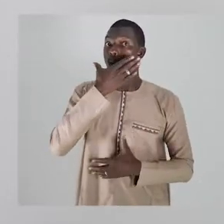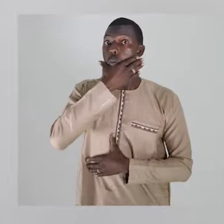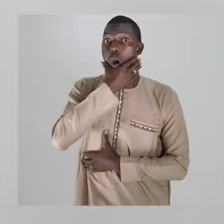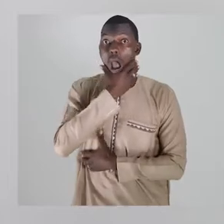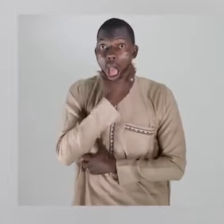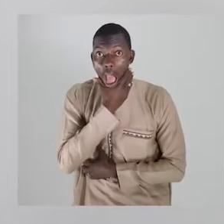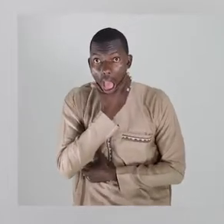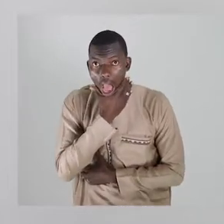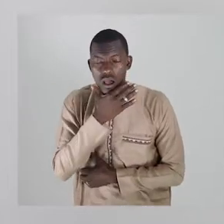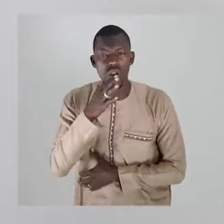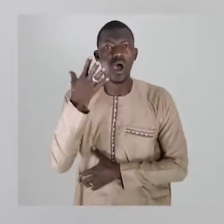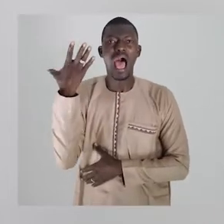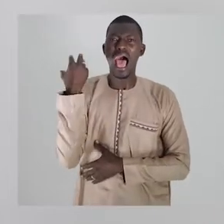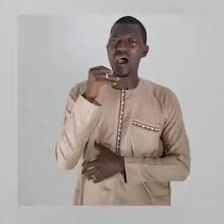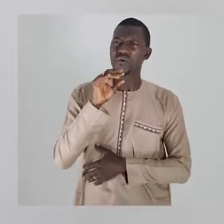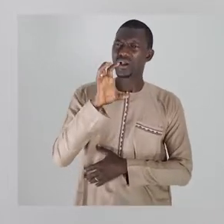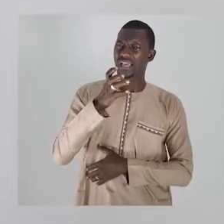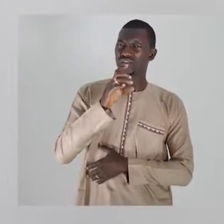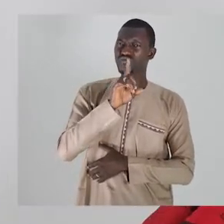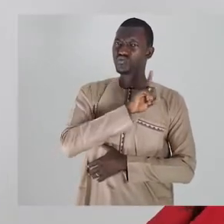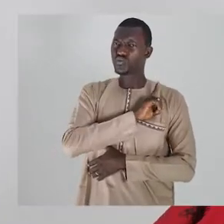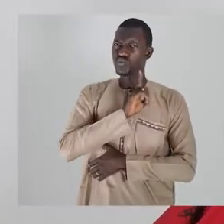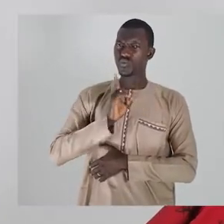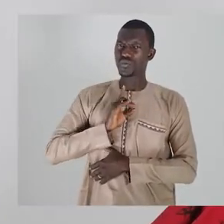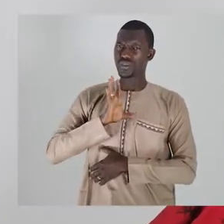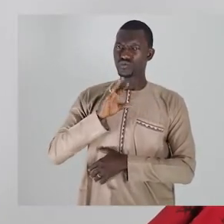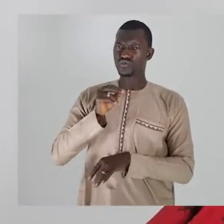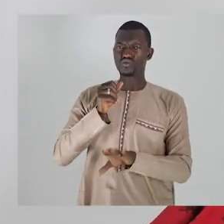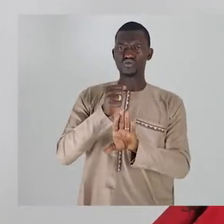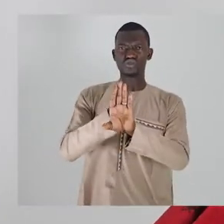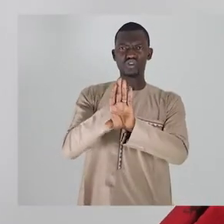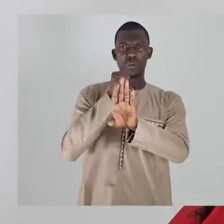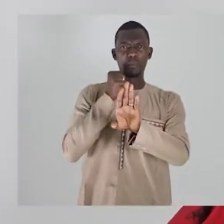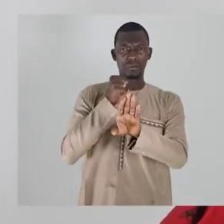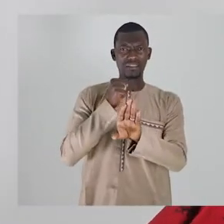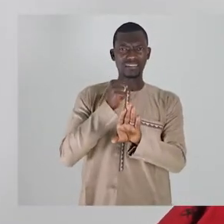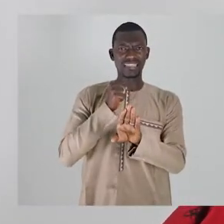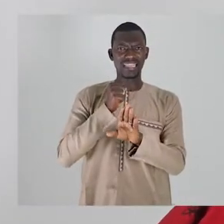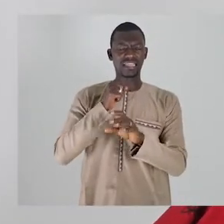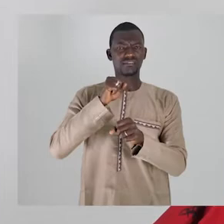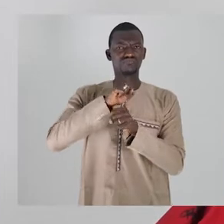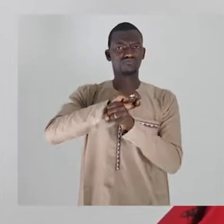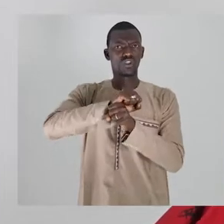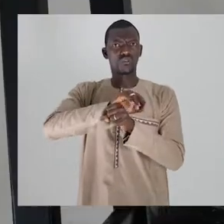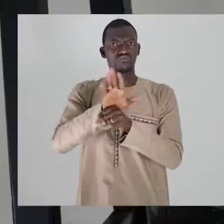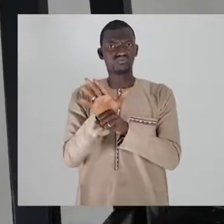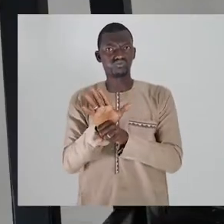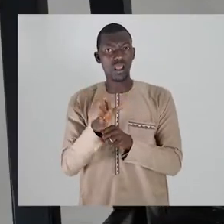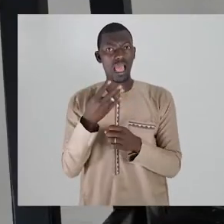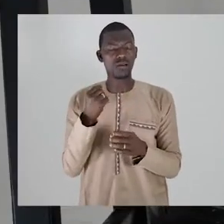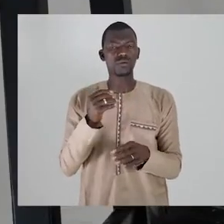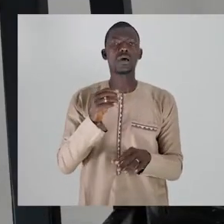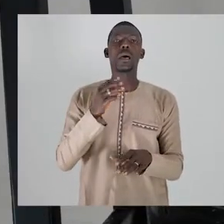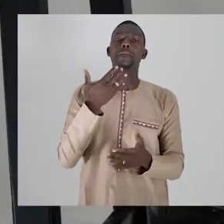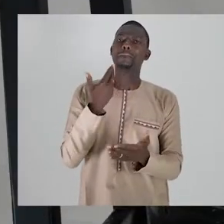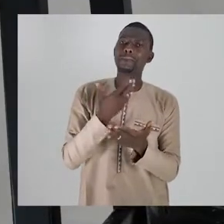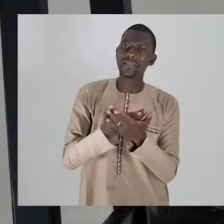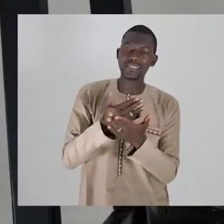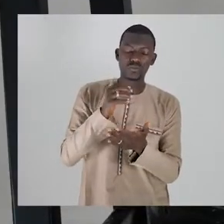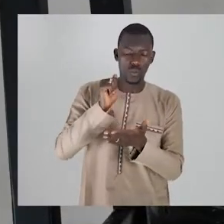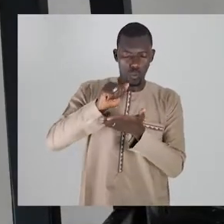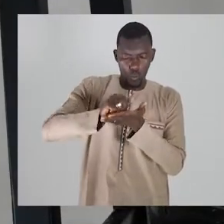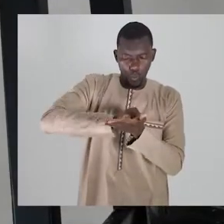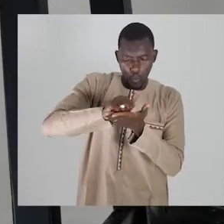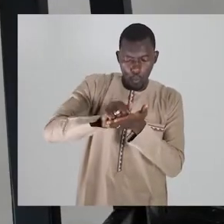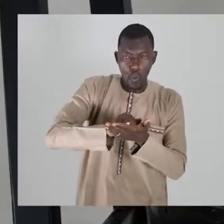lenutupeno kwa sumutu kuhu keti coronavirus. Kama nye buru jamereka na munu po ya fangafulu li. Upo suwinye na wali wati ya nosa ni